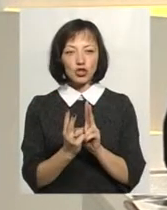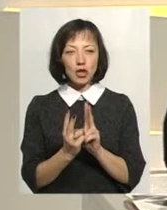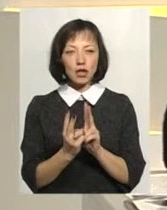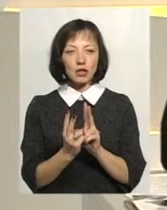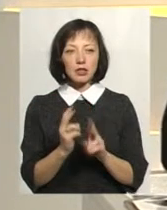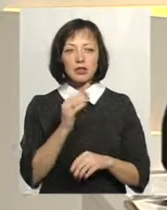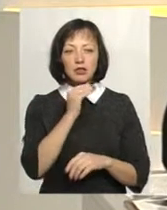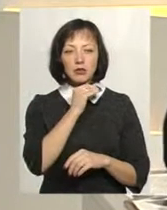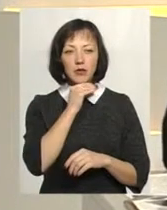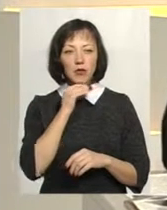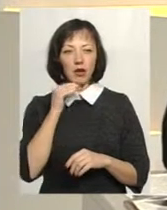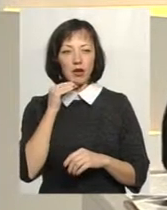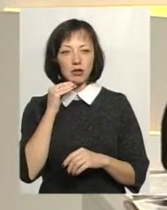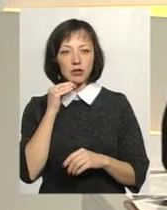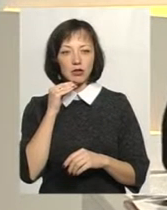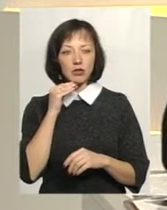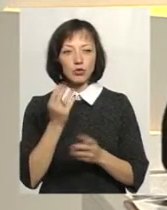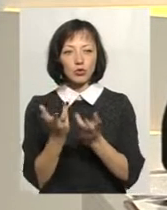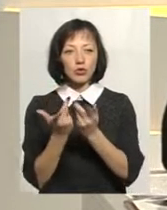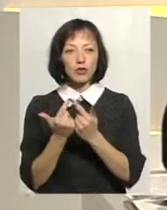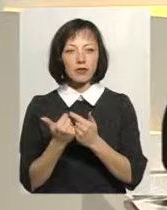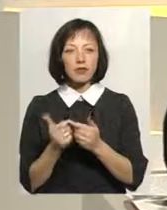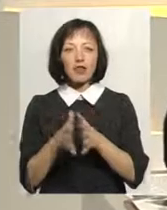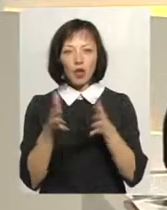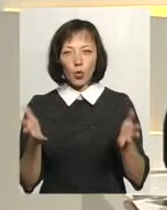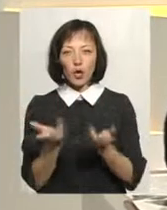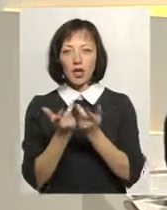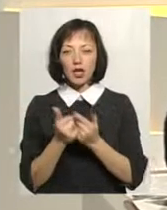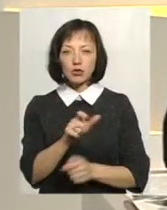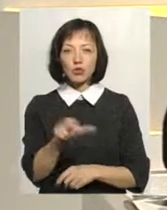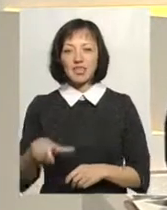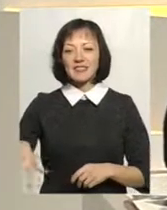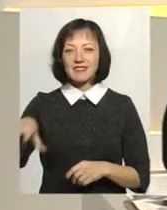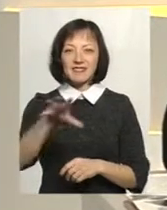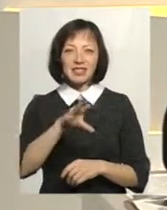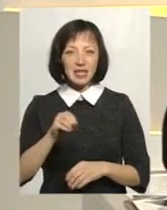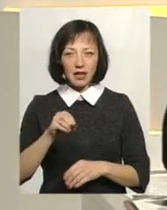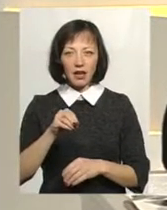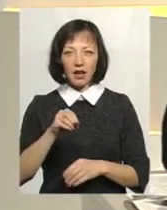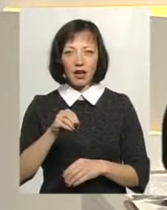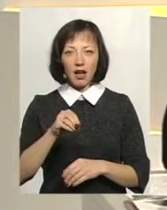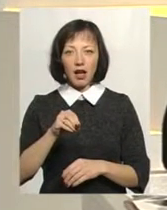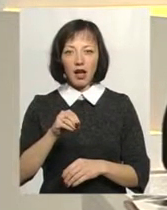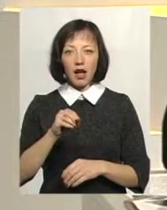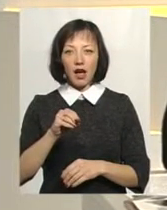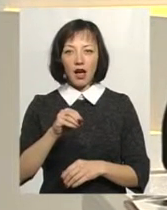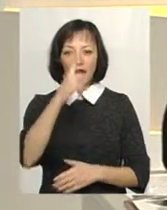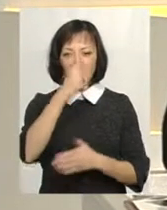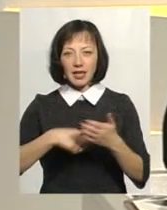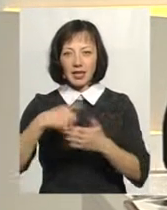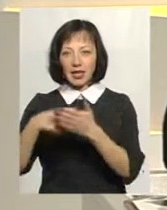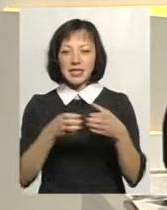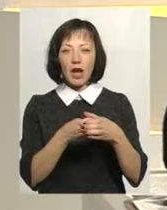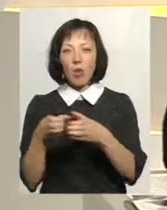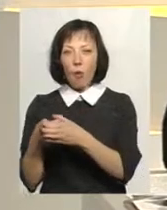з чималою кількістю людей, тобто з усіх церков протестантських. Що